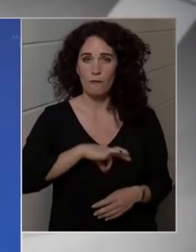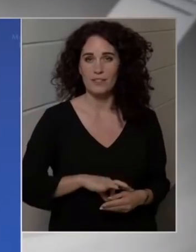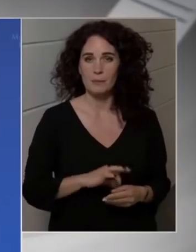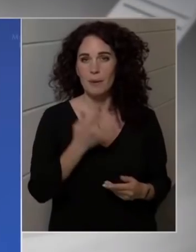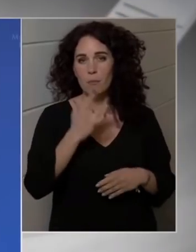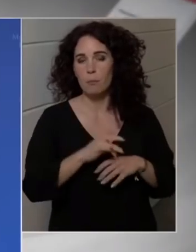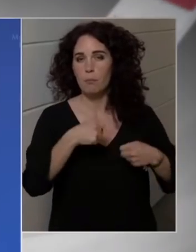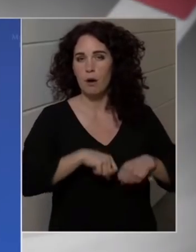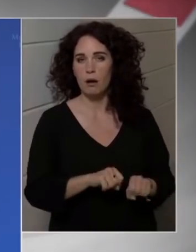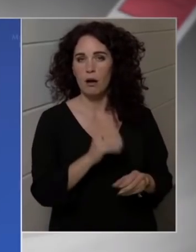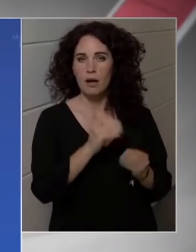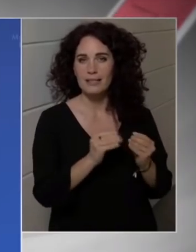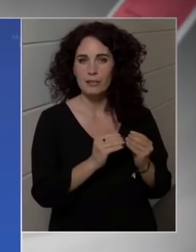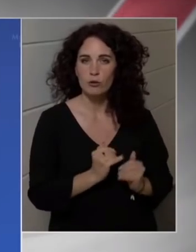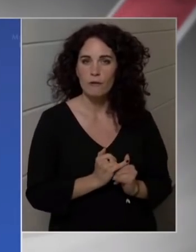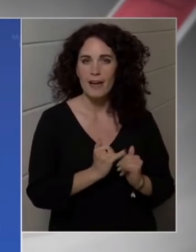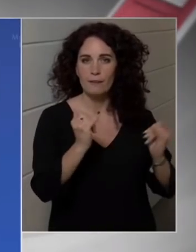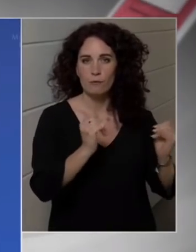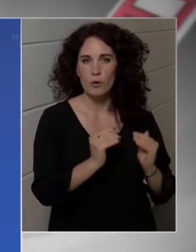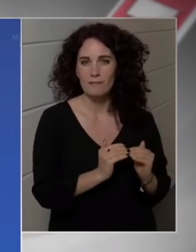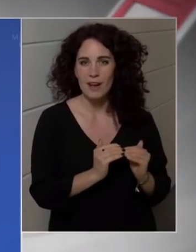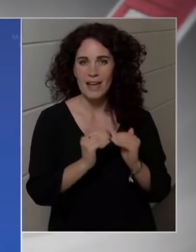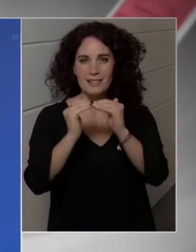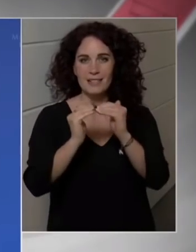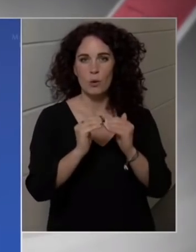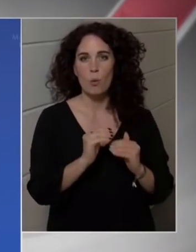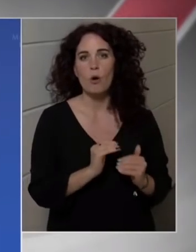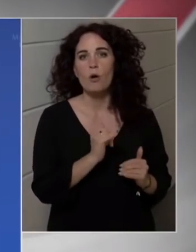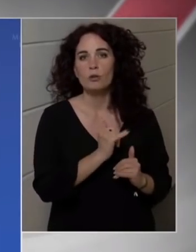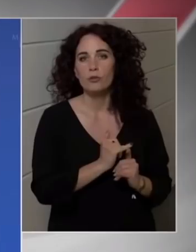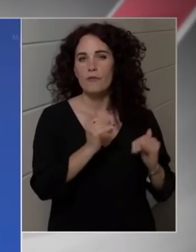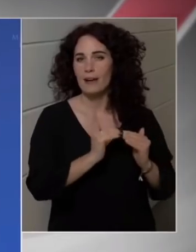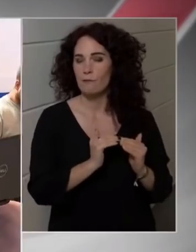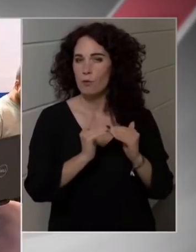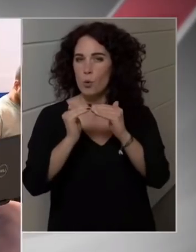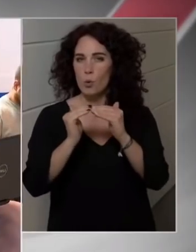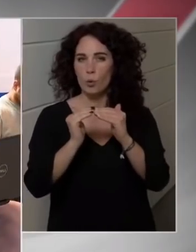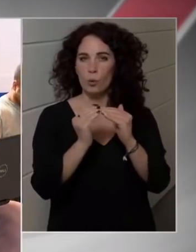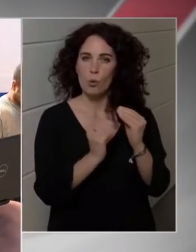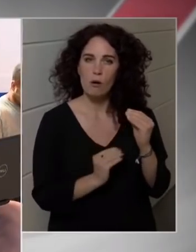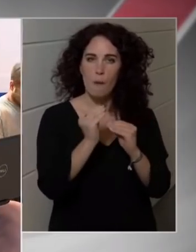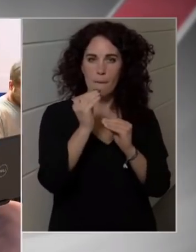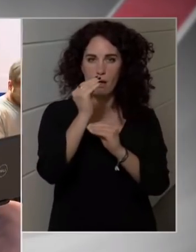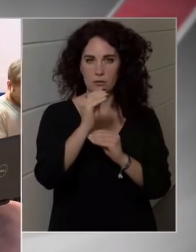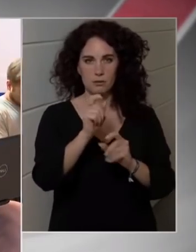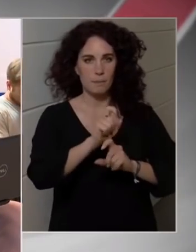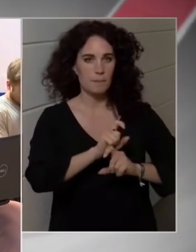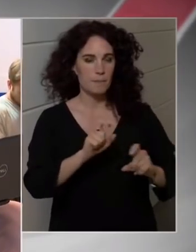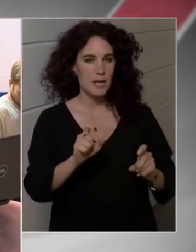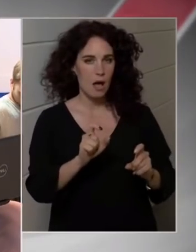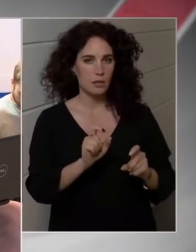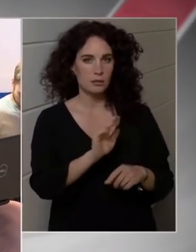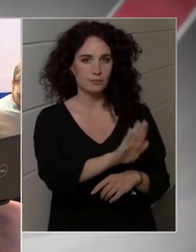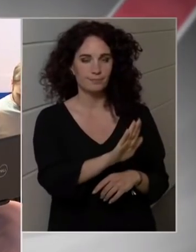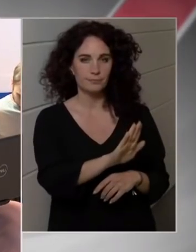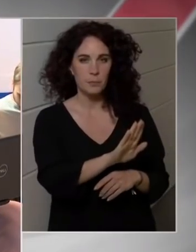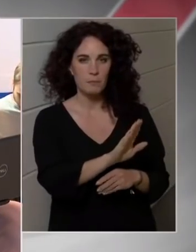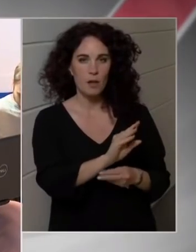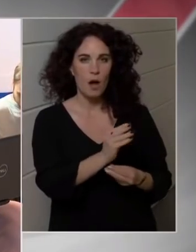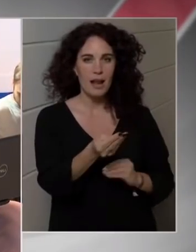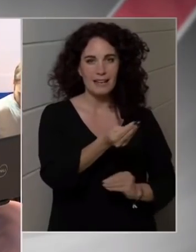szektorokban az extra profit adó. Ez egy extra profit, amire a bankszektor azért tett szert,